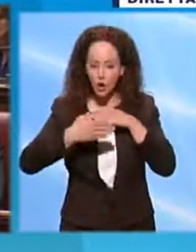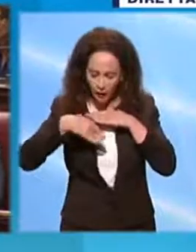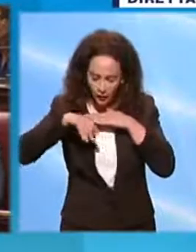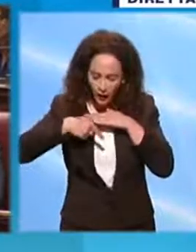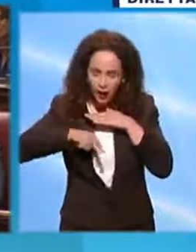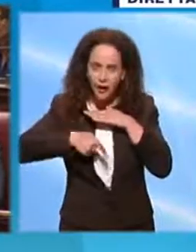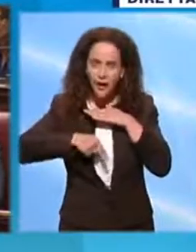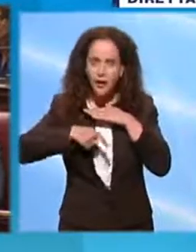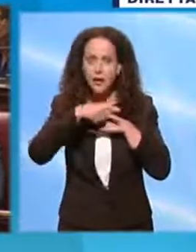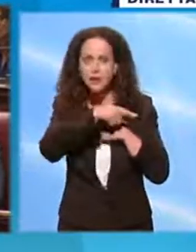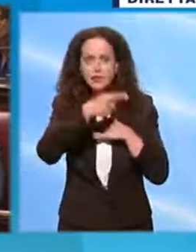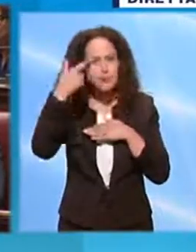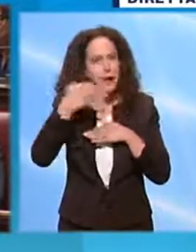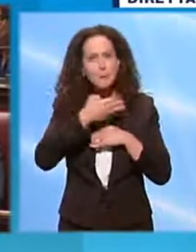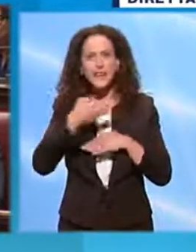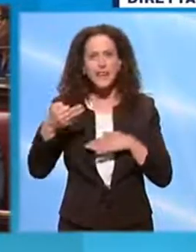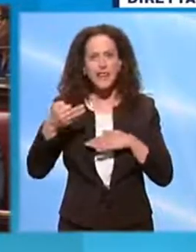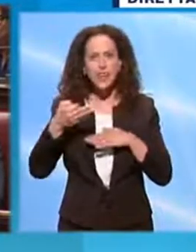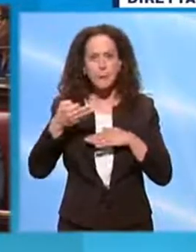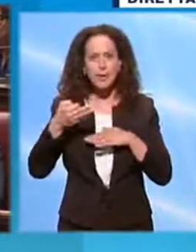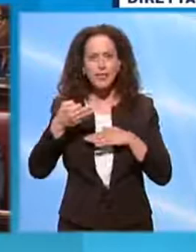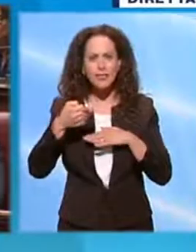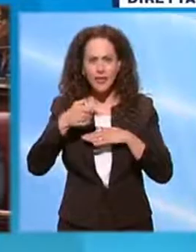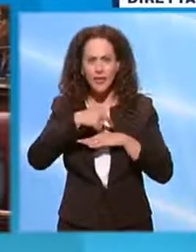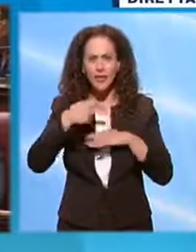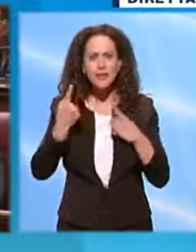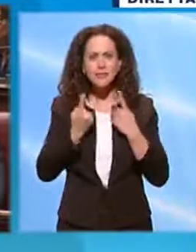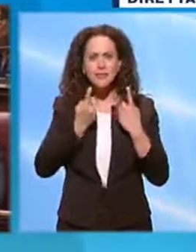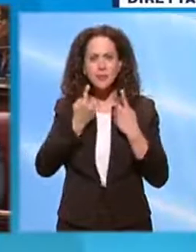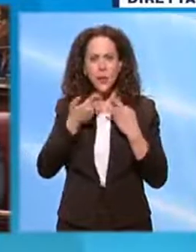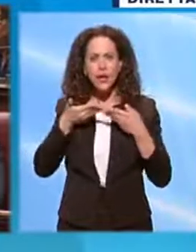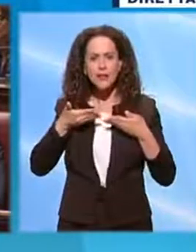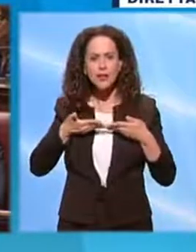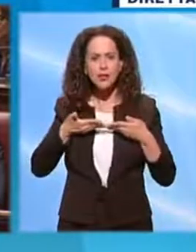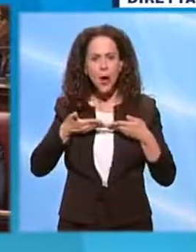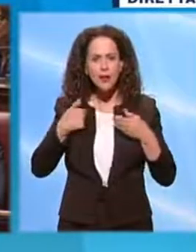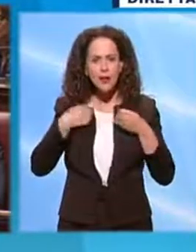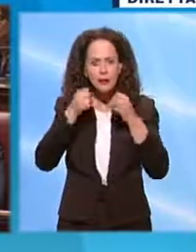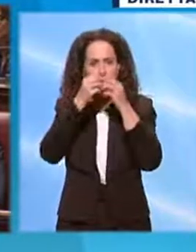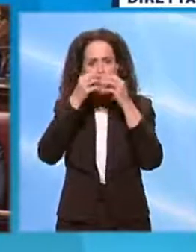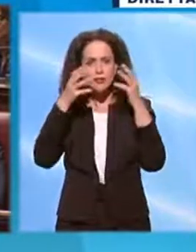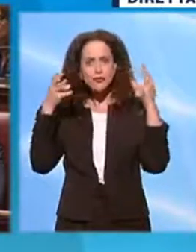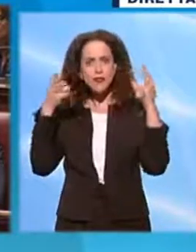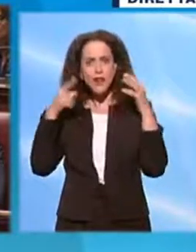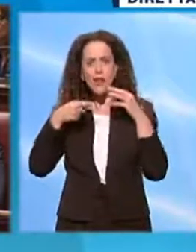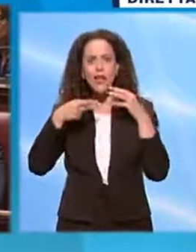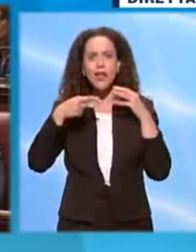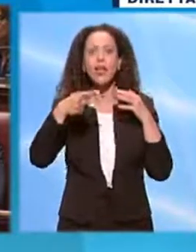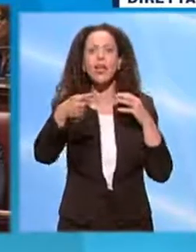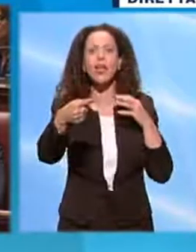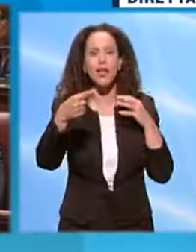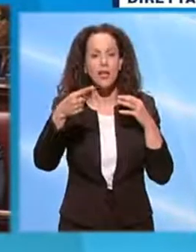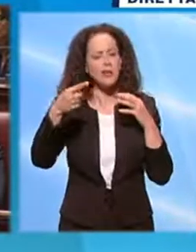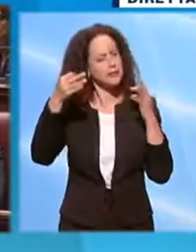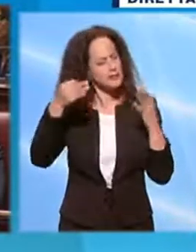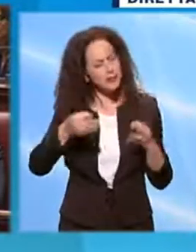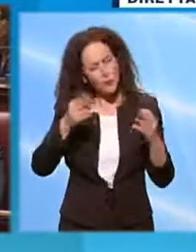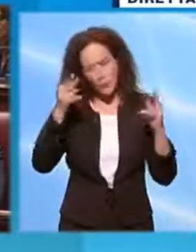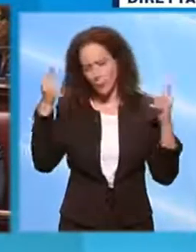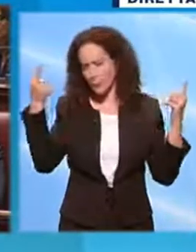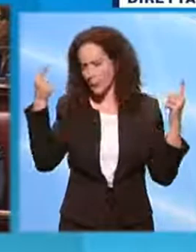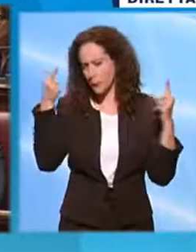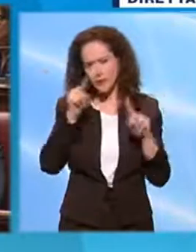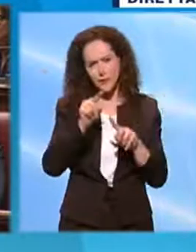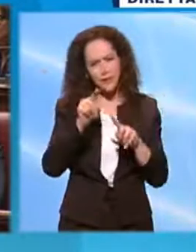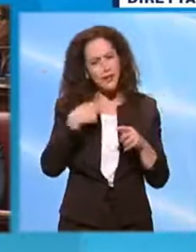come me che la situazione è più difficile di quella che stiamo immaginando, sarà più difficile di quella che stiamo immaginando. Lei sa